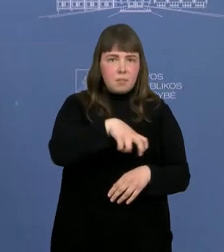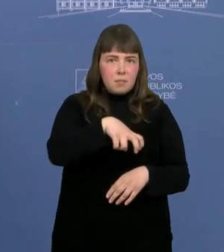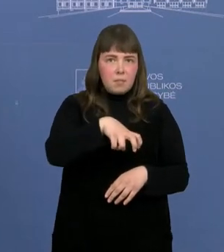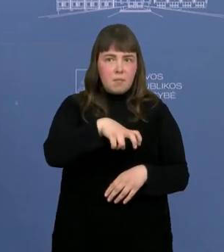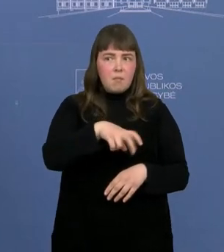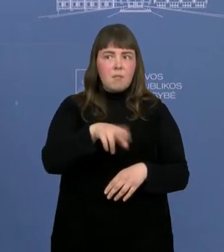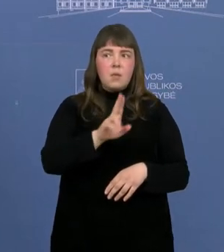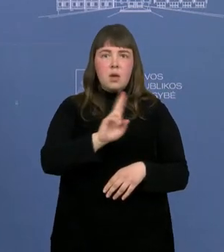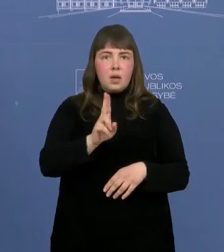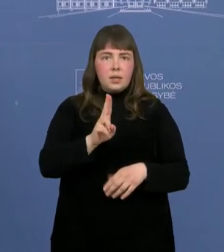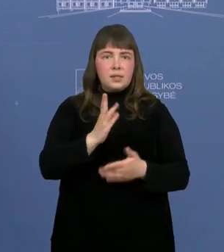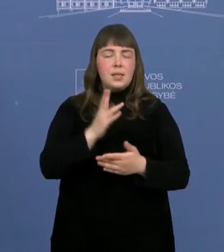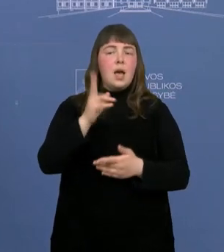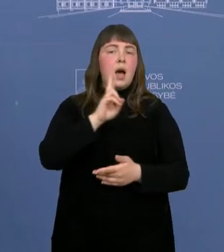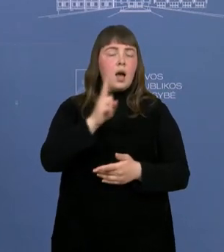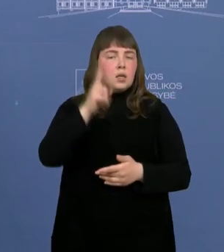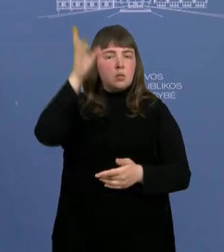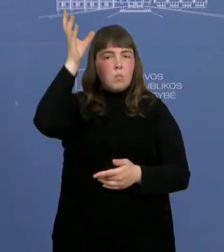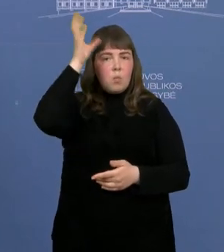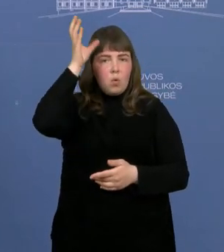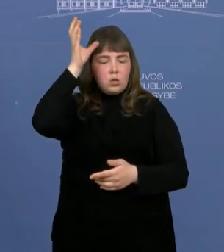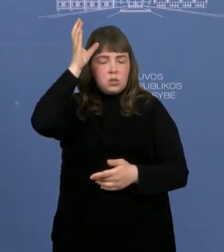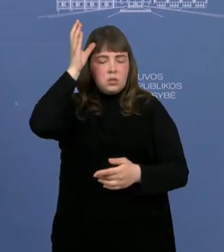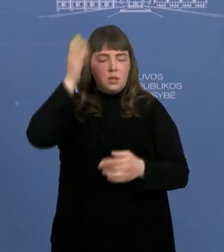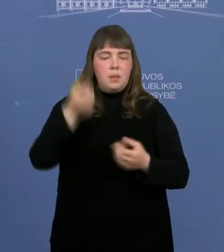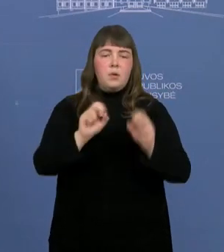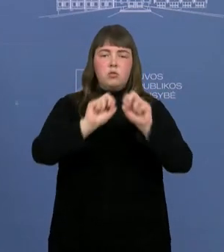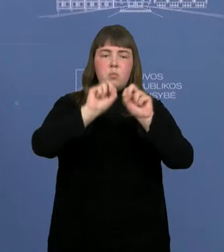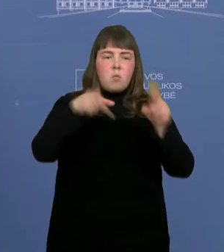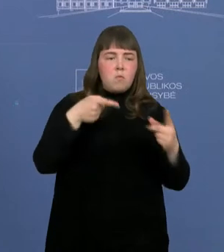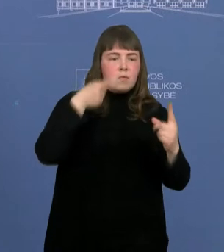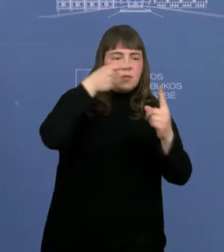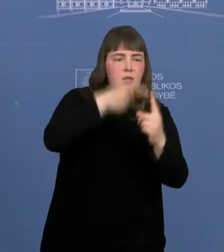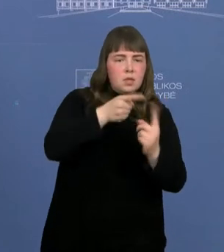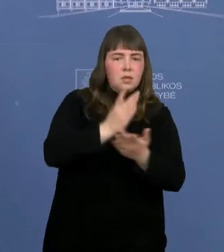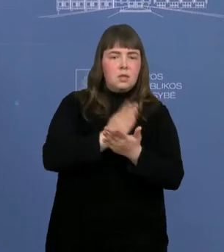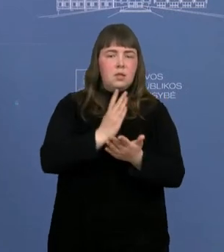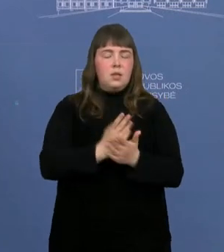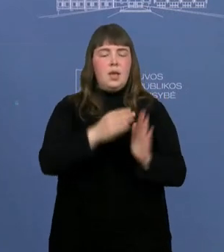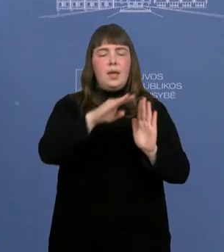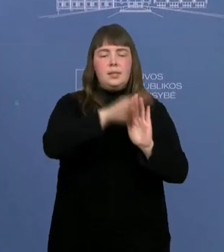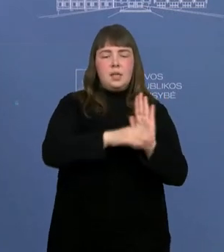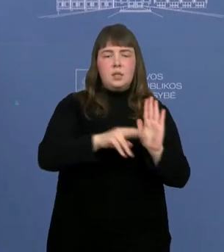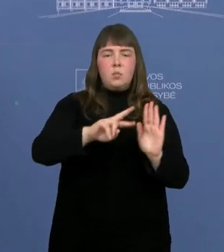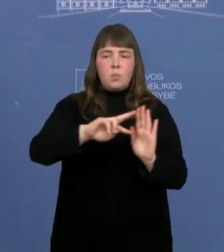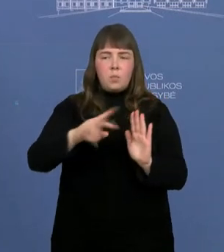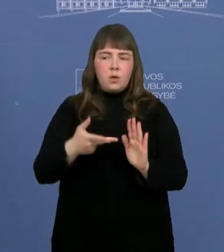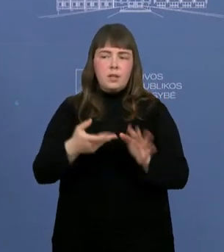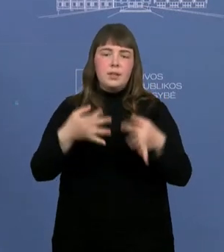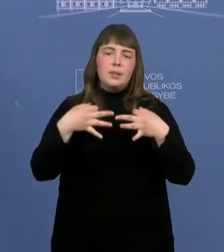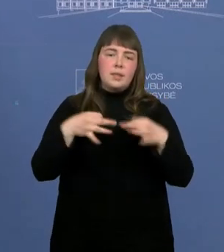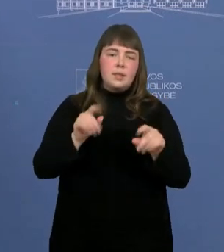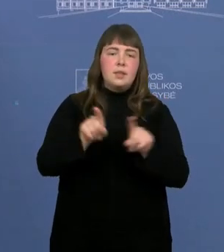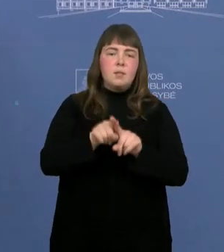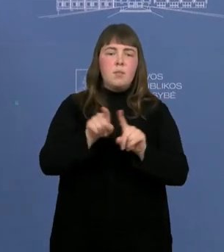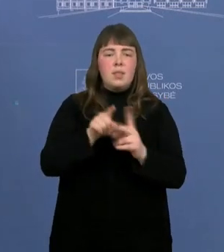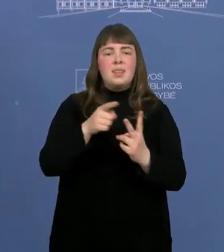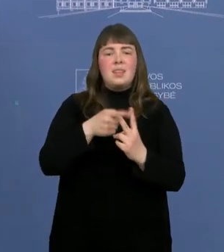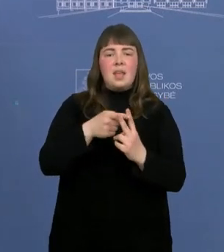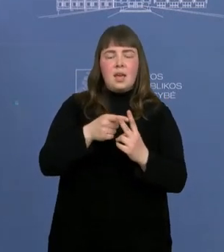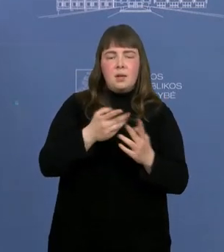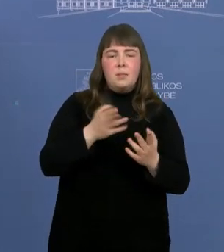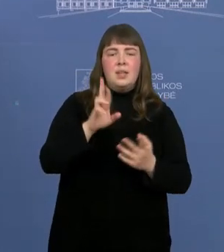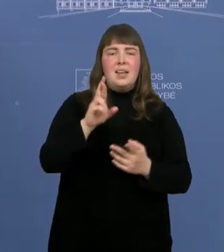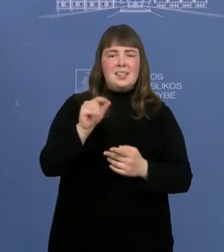tiem, kurie yra mokslininkai arba specialiais tikslais. Statymų pakeitimais mes leisime tarpinį rezervato